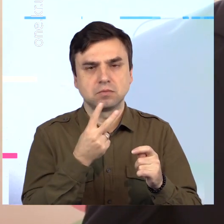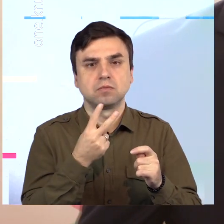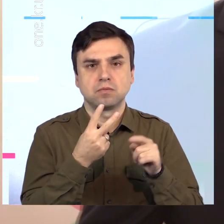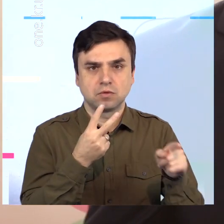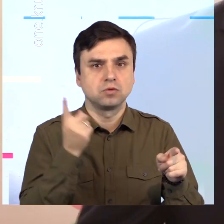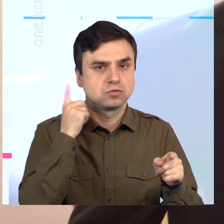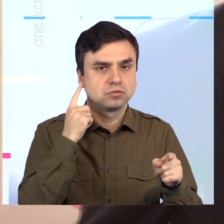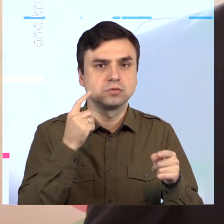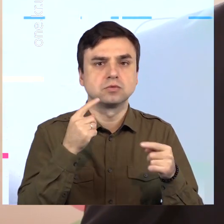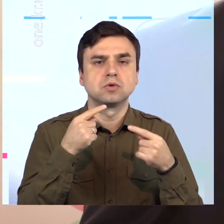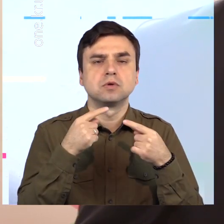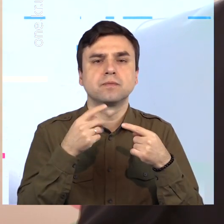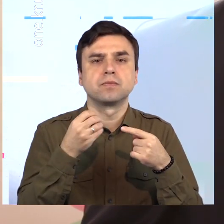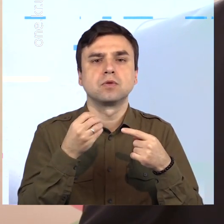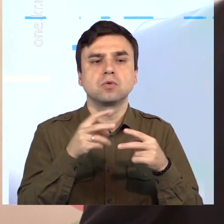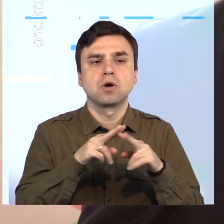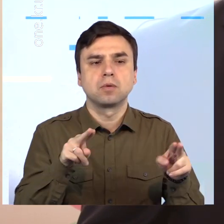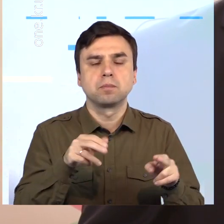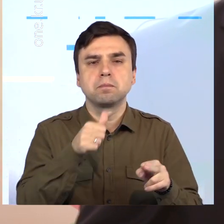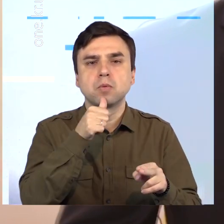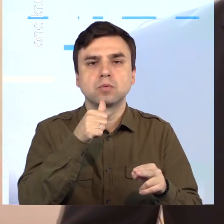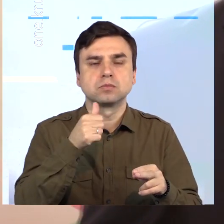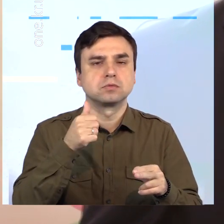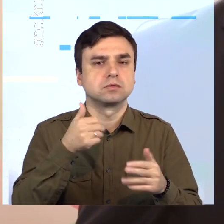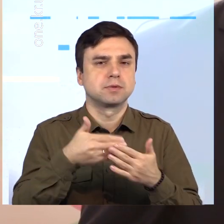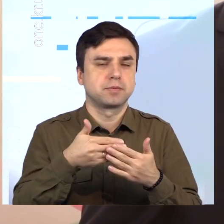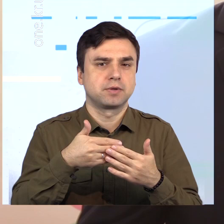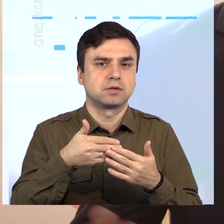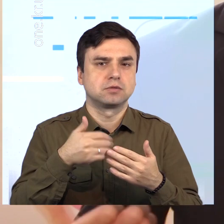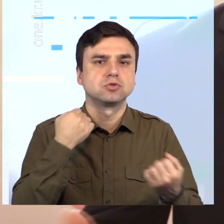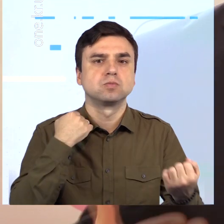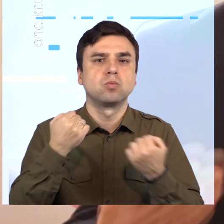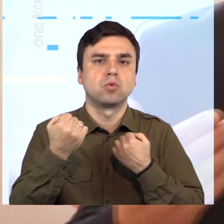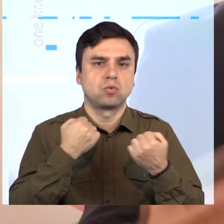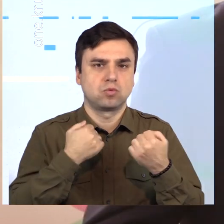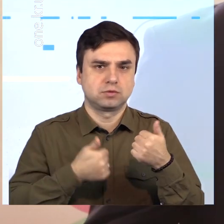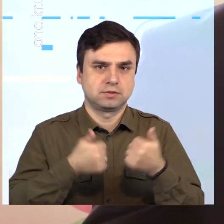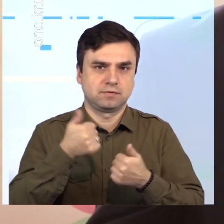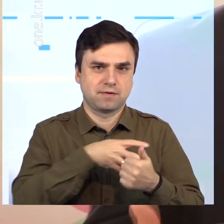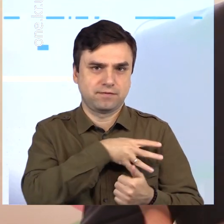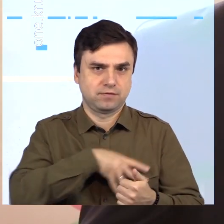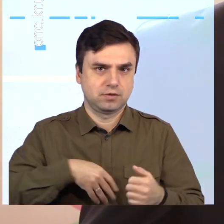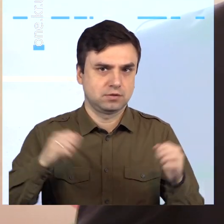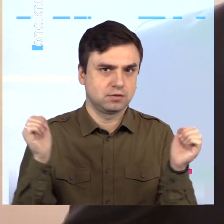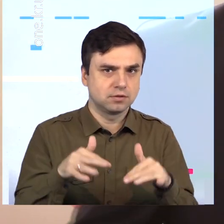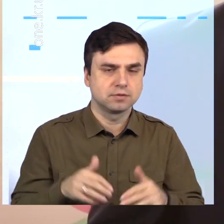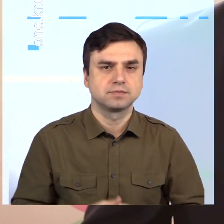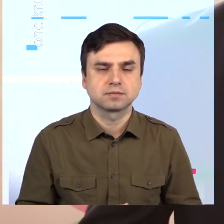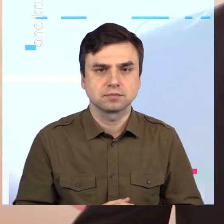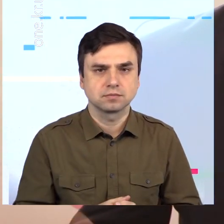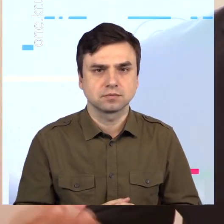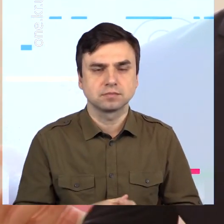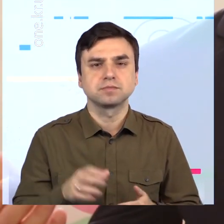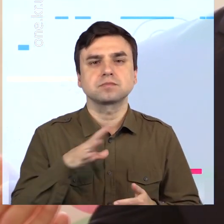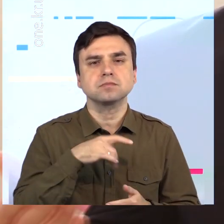будемо придумувати з ними, реагувати на їх запроси, тому що вже в процесі цього фестивалю ми